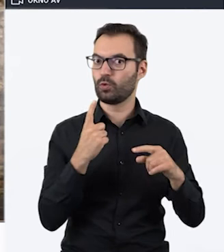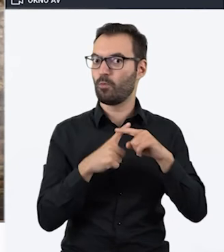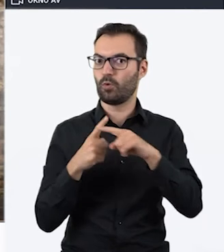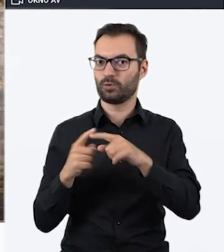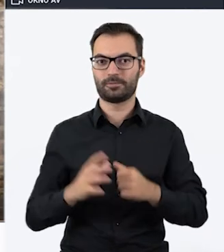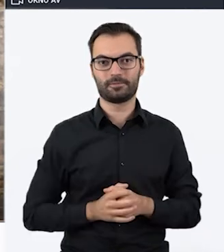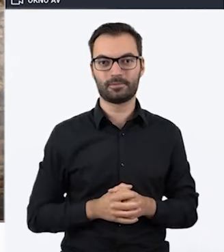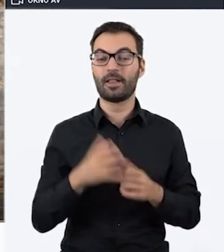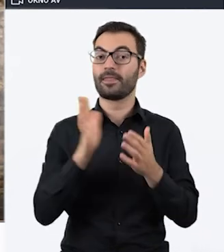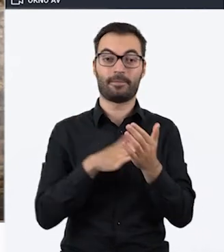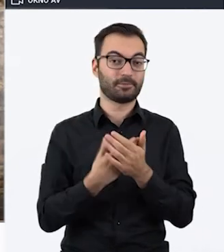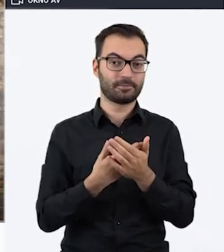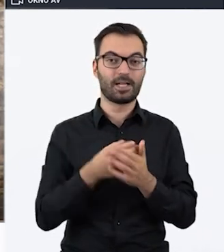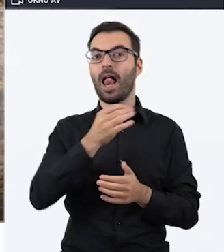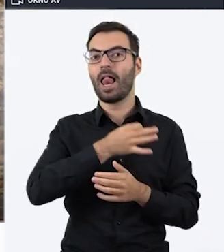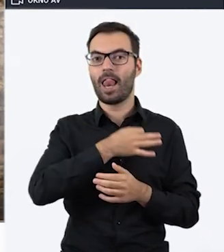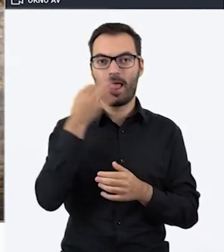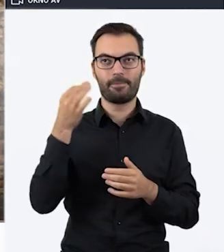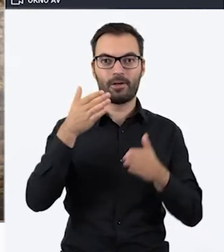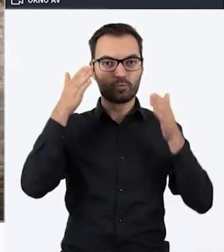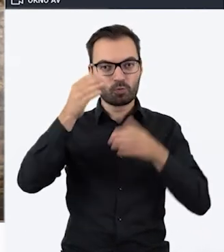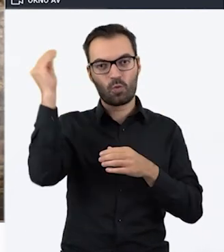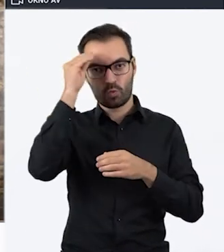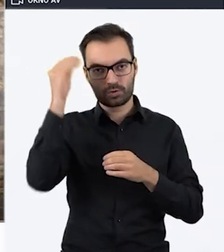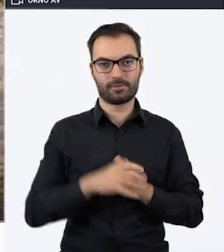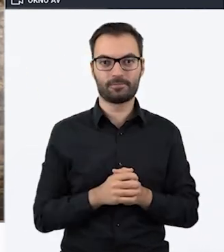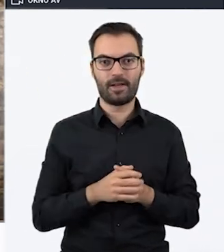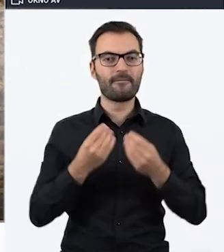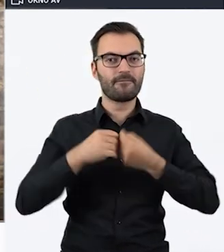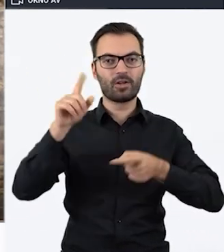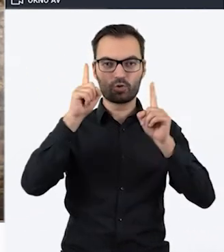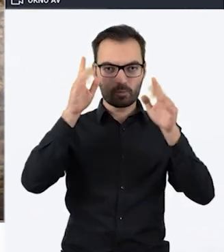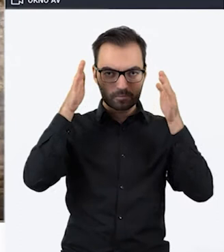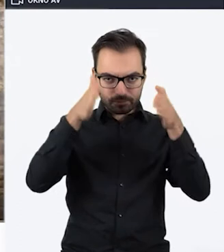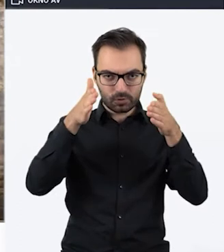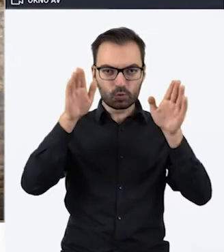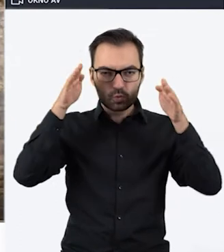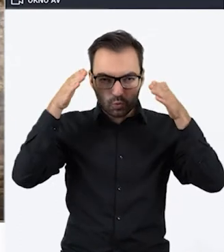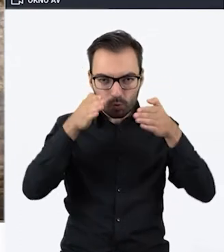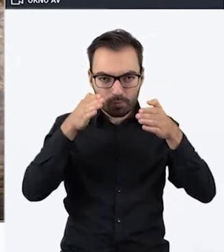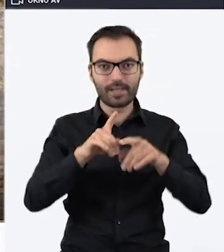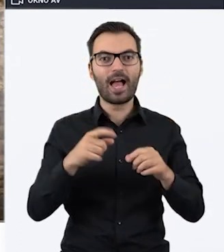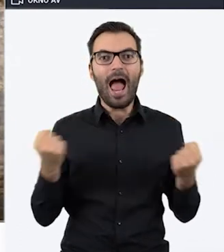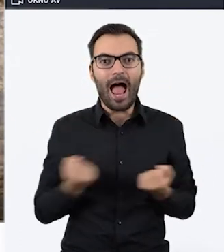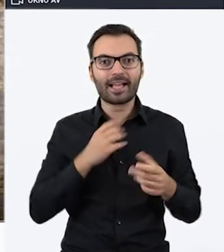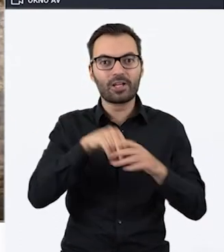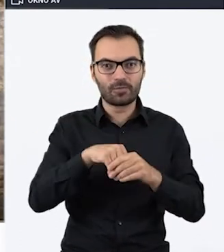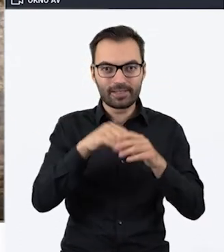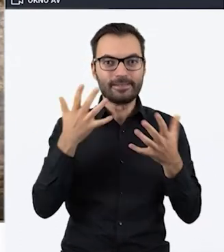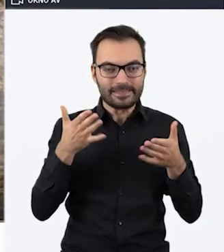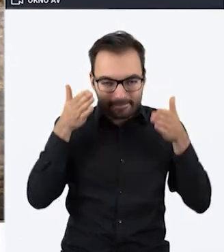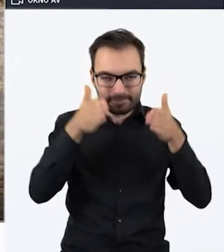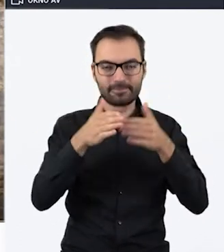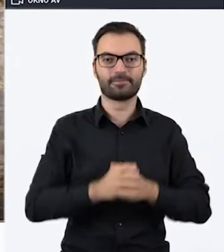Między innymi lepsze podejście do nauki, zwiększoną uwagę oraz koncentrację i zaangażowanie na